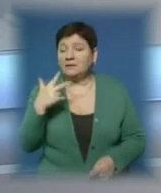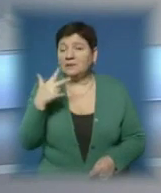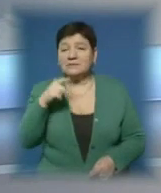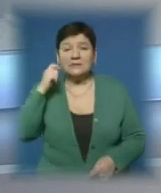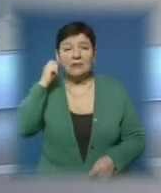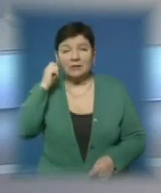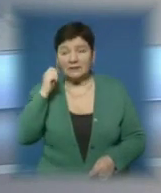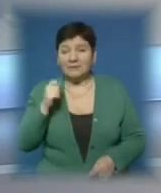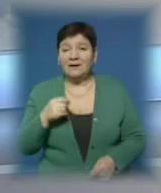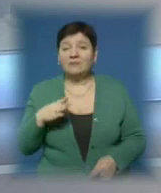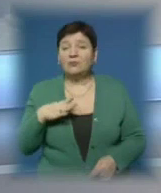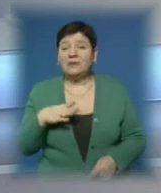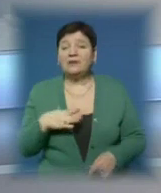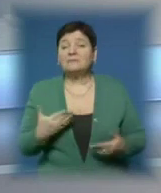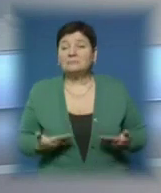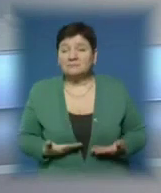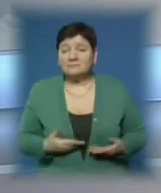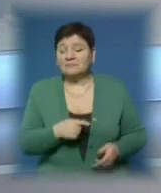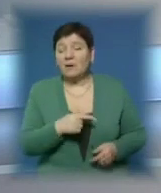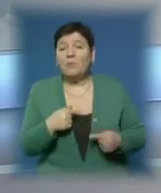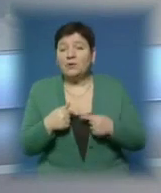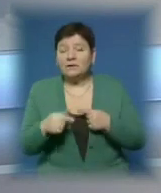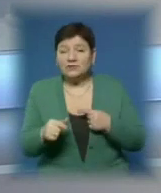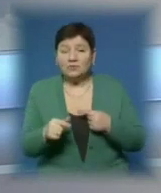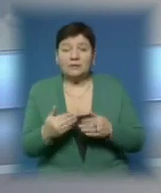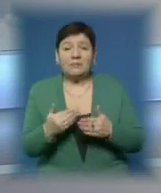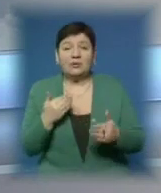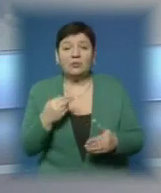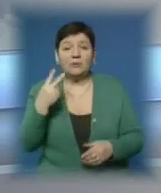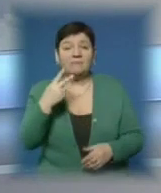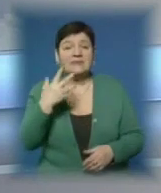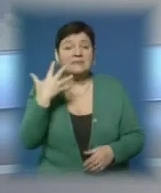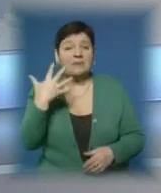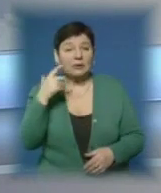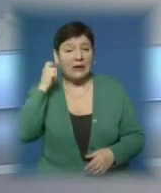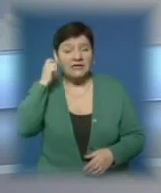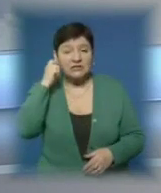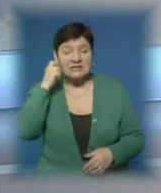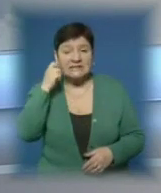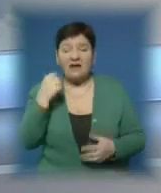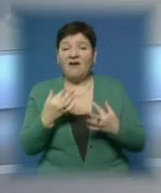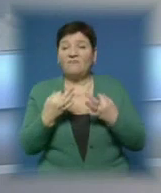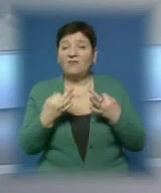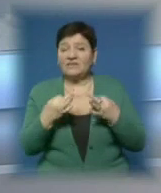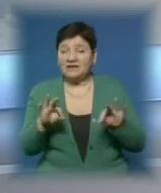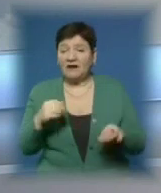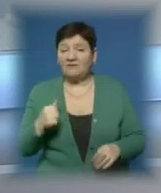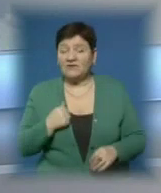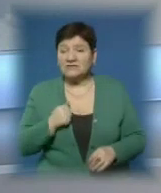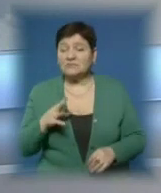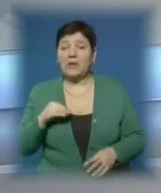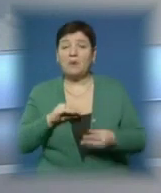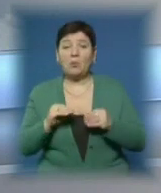років, однак відтоді їм довелося жити зовсім по-іншому. Напередодні 25-ї річниці виведення військ з Афганістану своїми